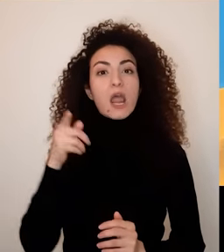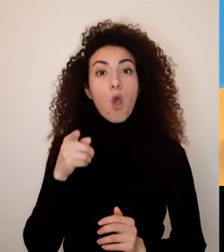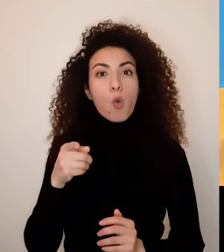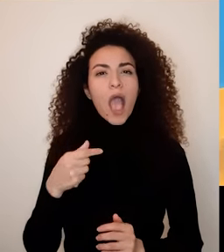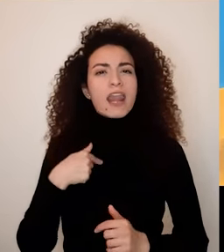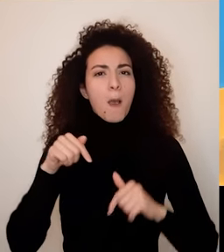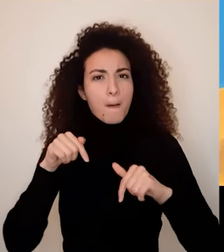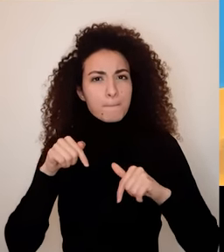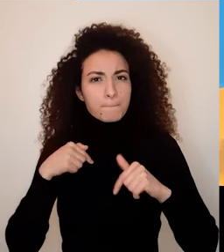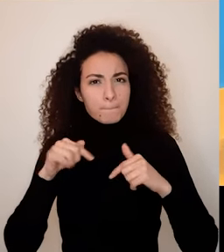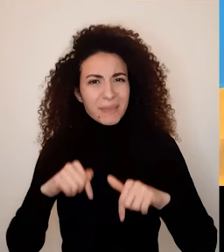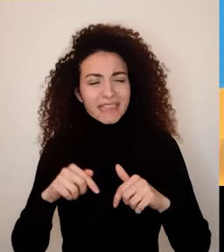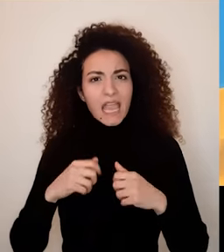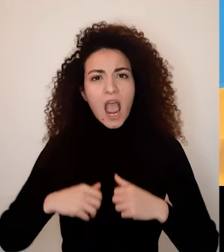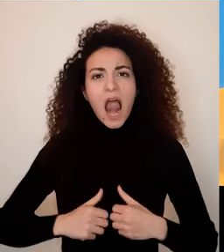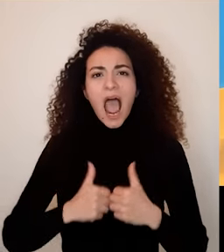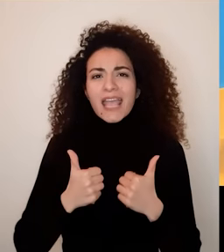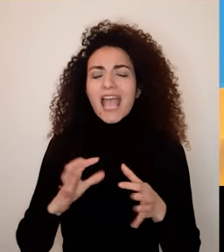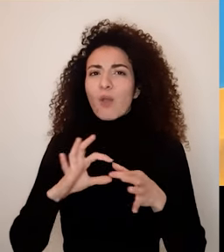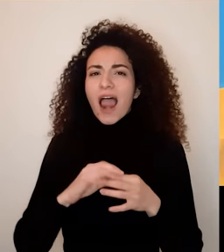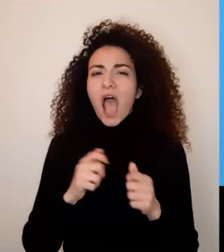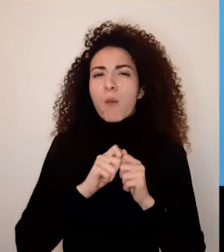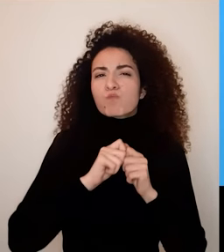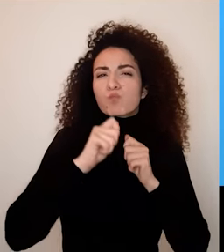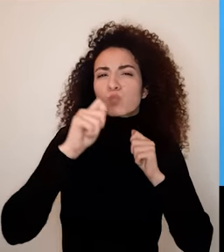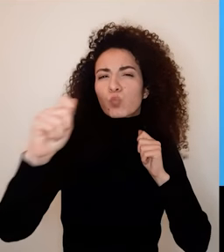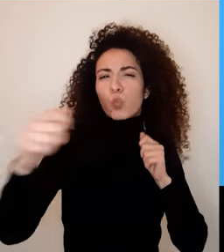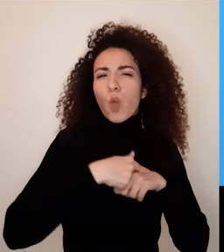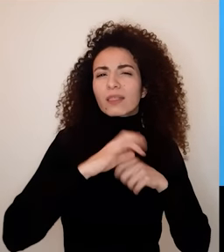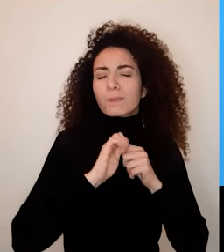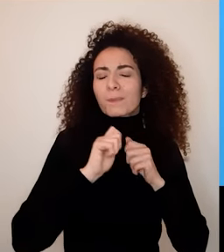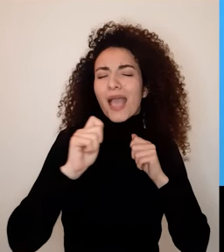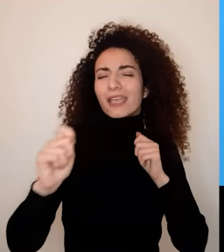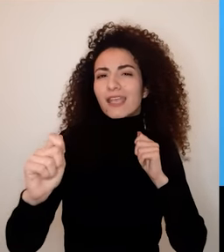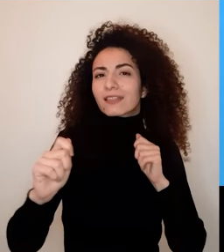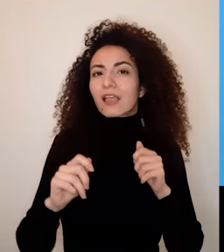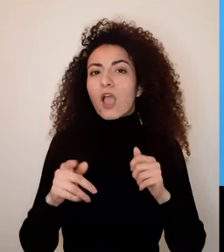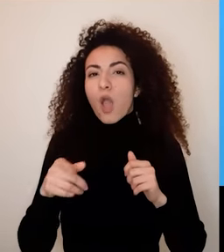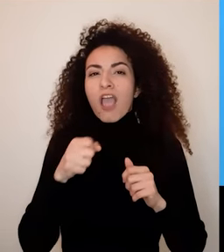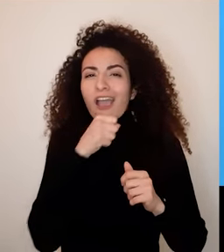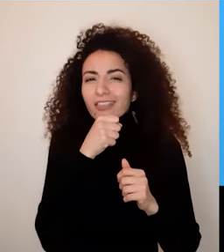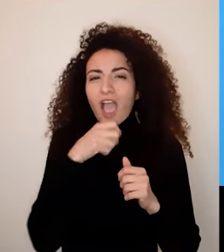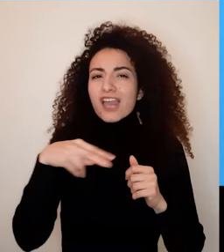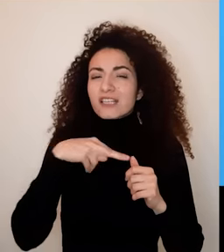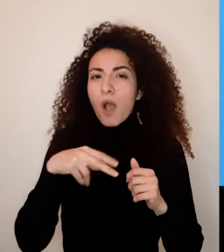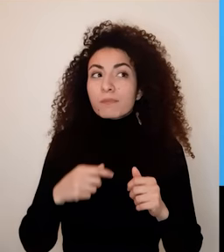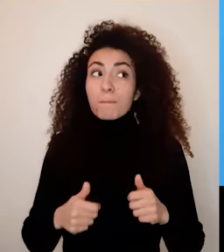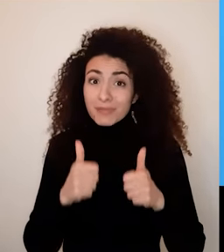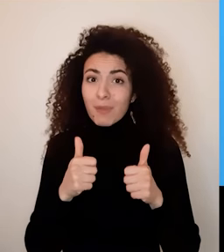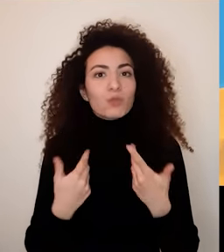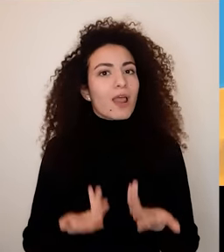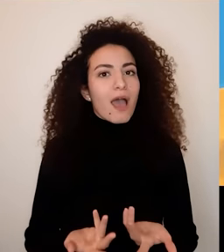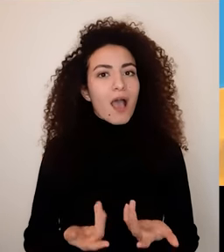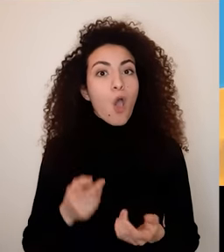بقطلة نهاية الأسبوع بالأعياد بالمشاريع القصيرة المدى أما العلاقة الطويلة المدى فهي الإدراء على تصور الذات مع الآخر